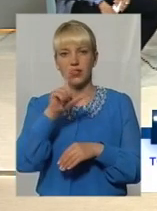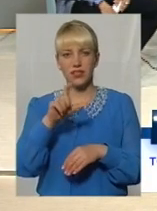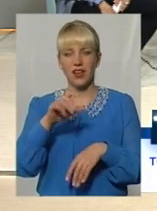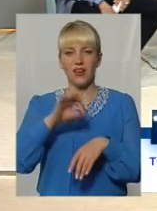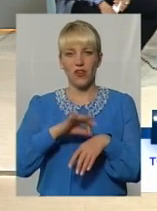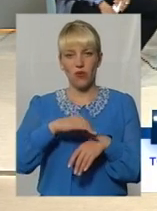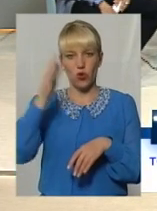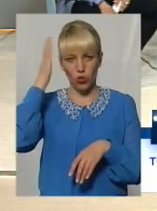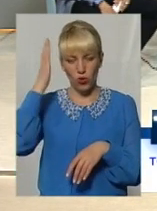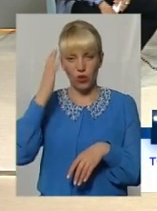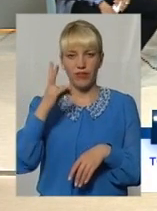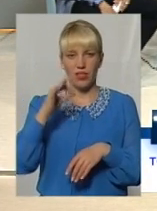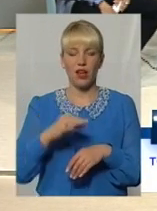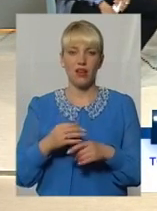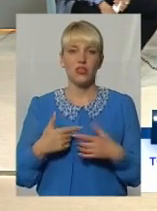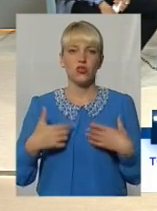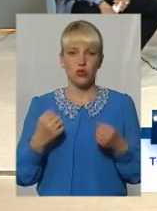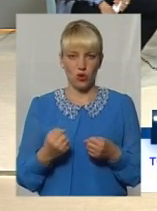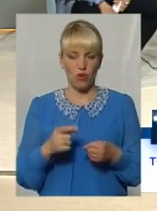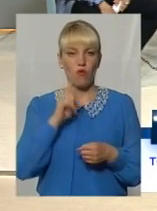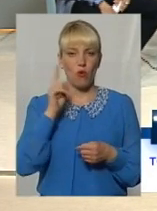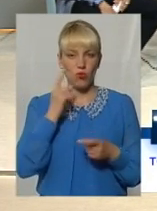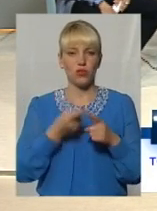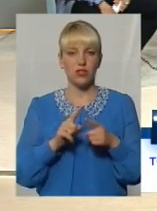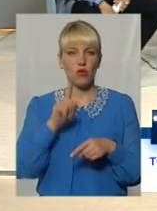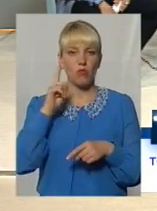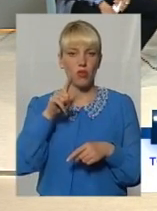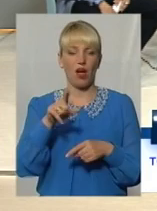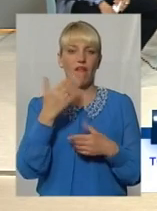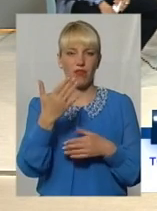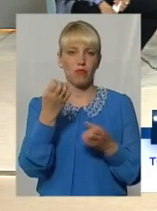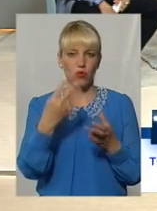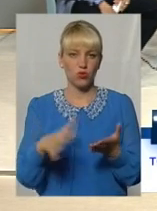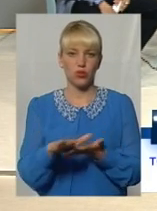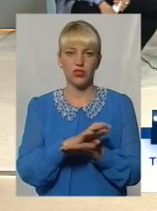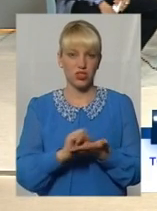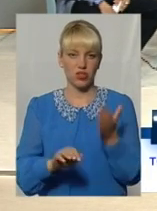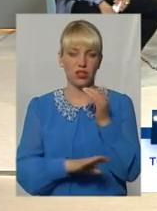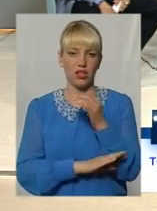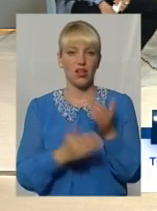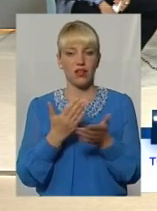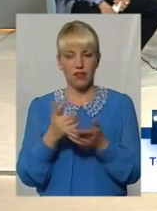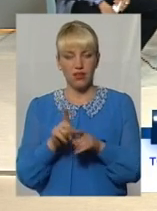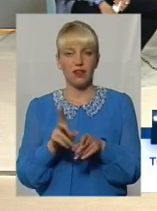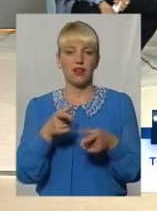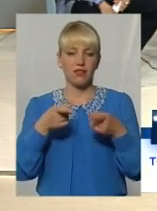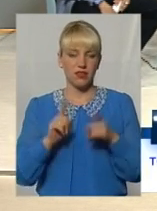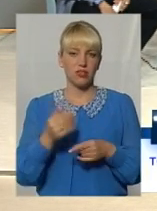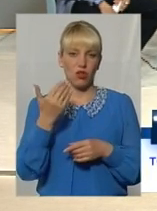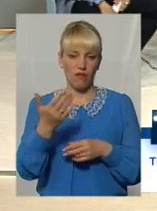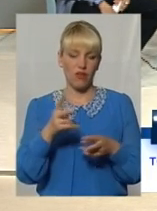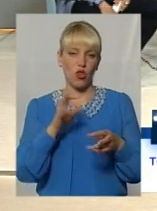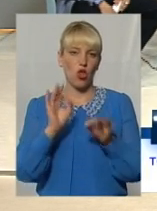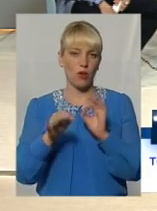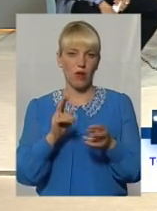Омолодження – це омолодження, а ви їх просто познищували більшість дерев. Є такі, які ви дійсно нормально обрізали, а є такі, що